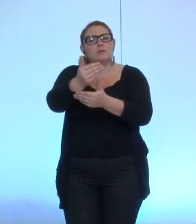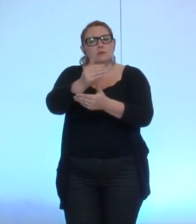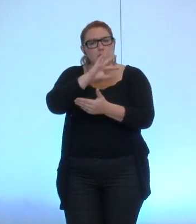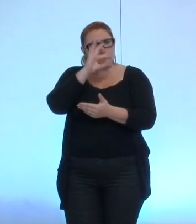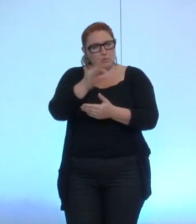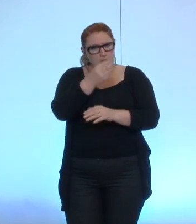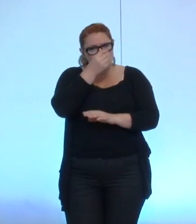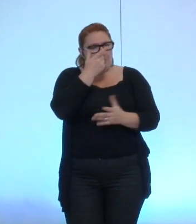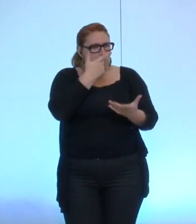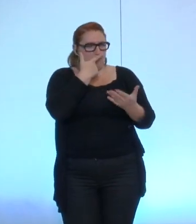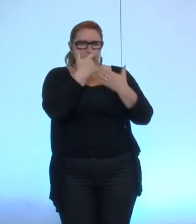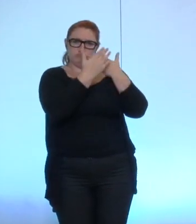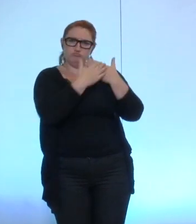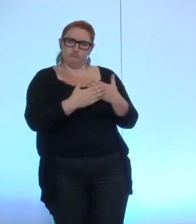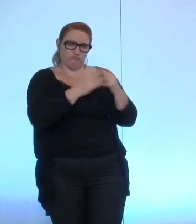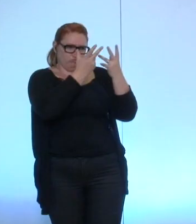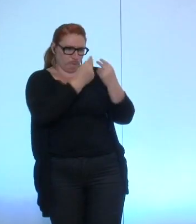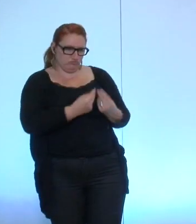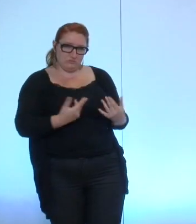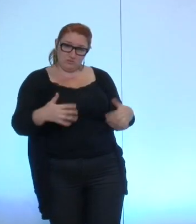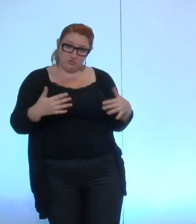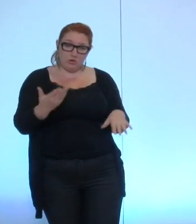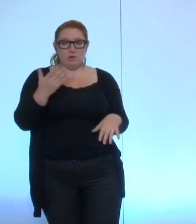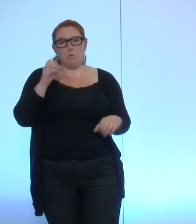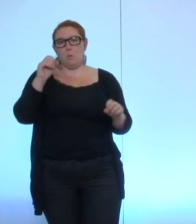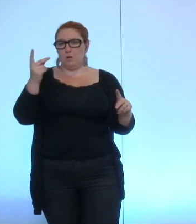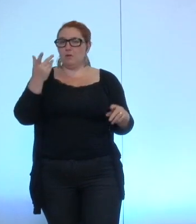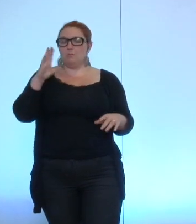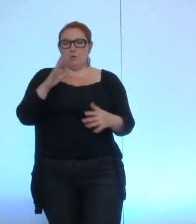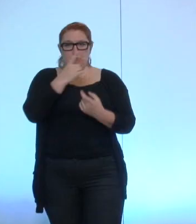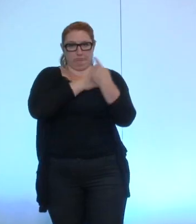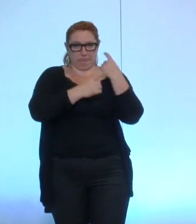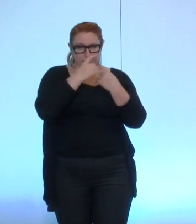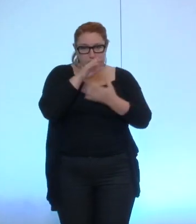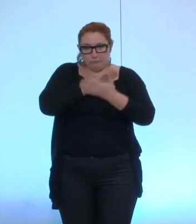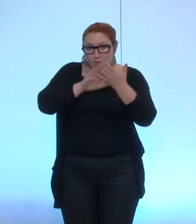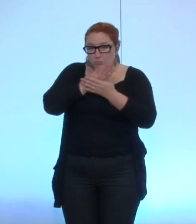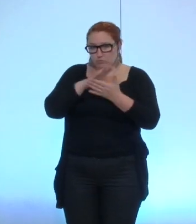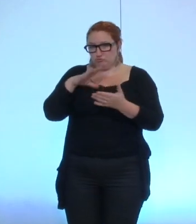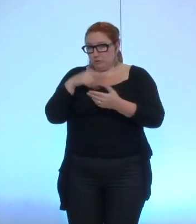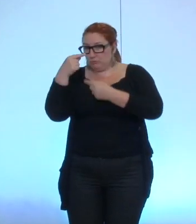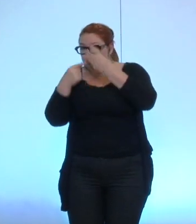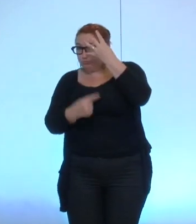signalées pardon par contre permettez-moi de revenir sur quelques-unes qui ne sont pas complètement exactes